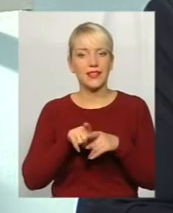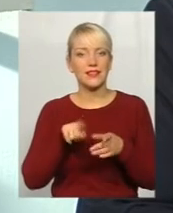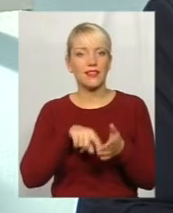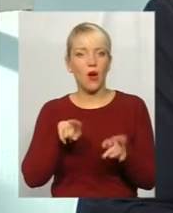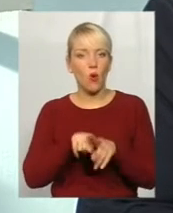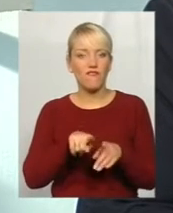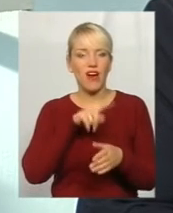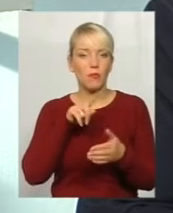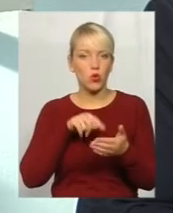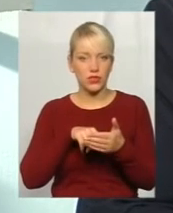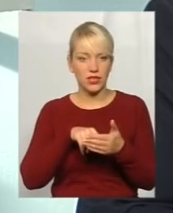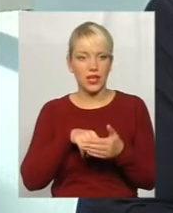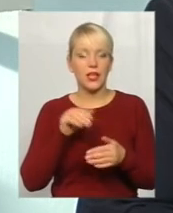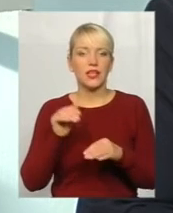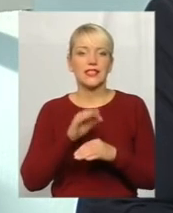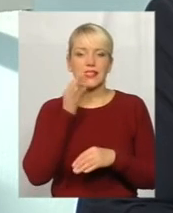Будь ласка.